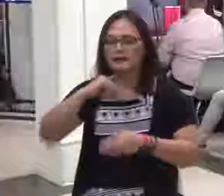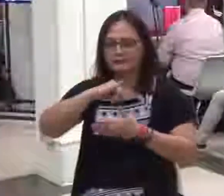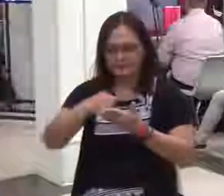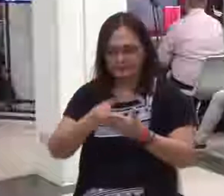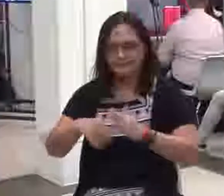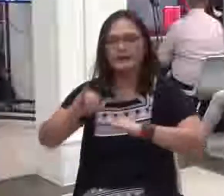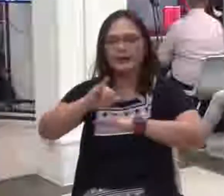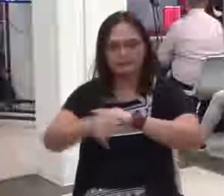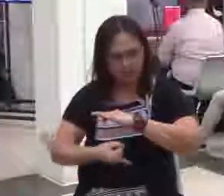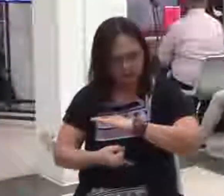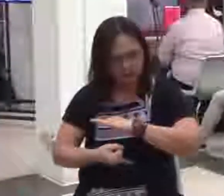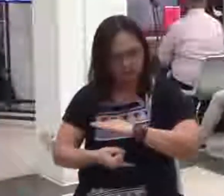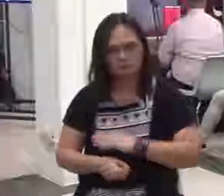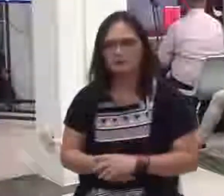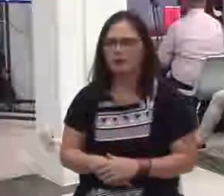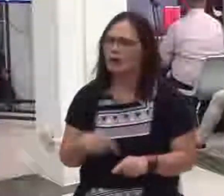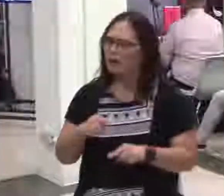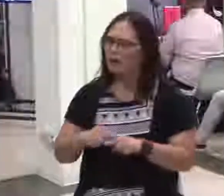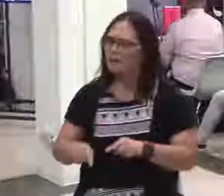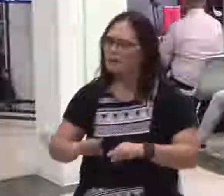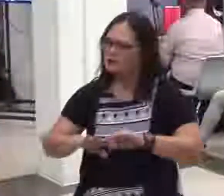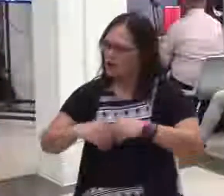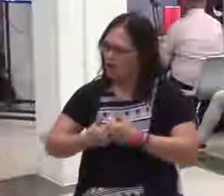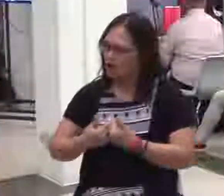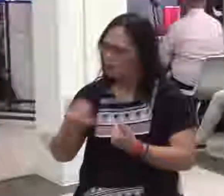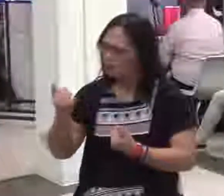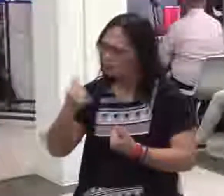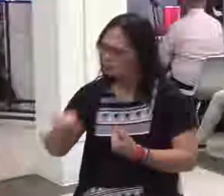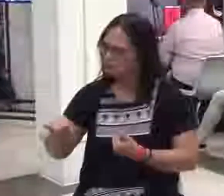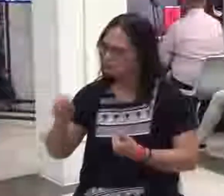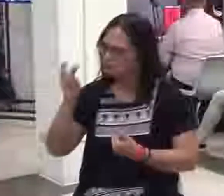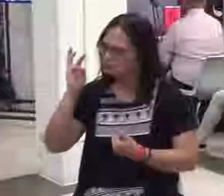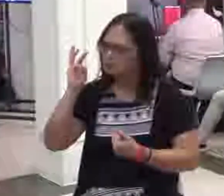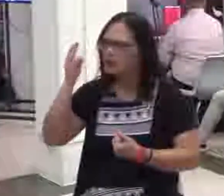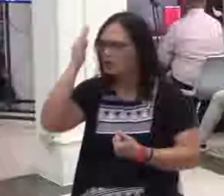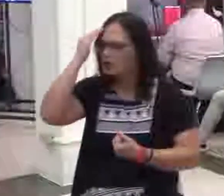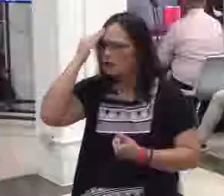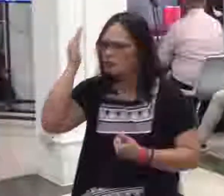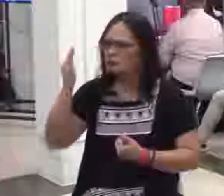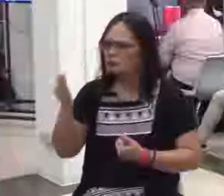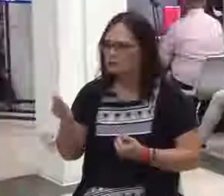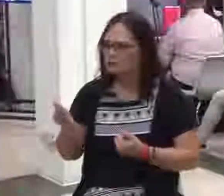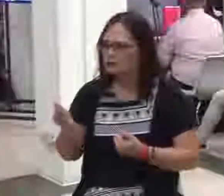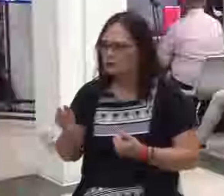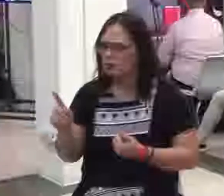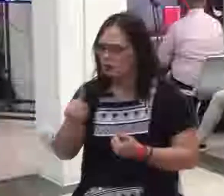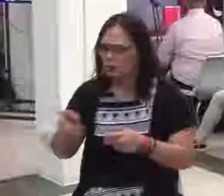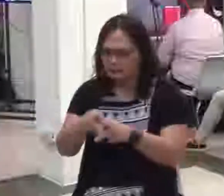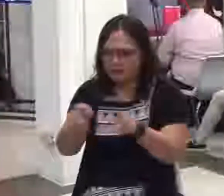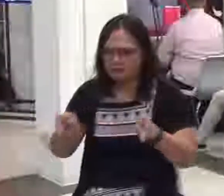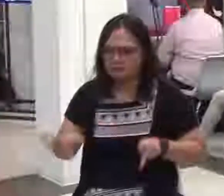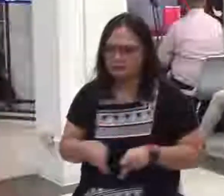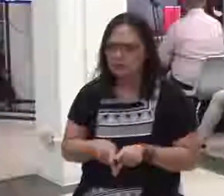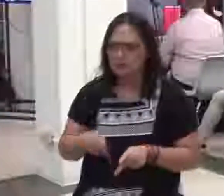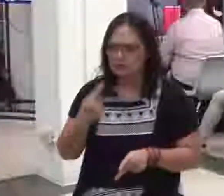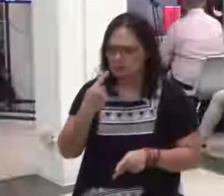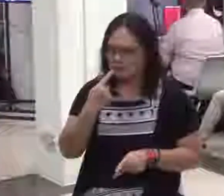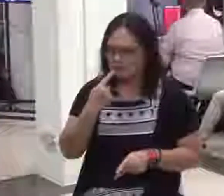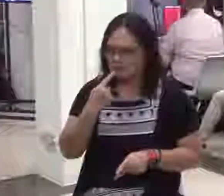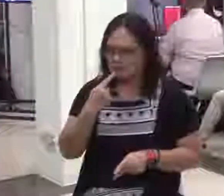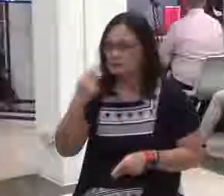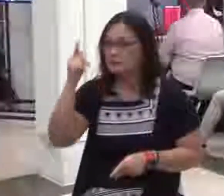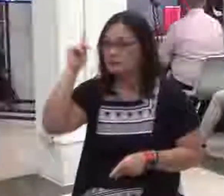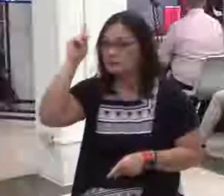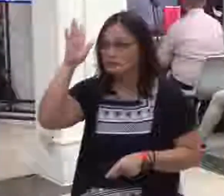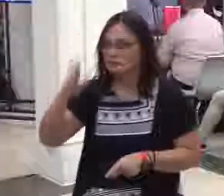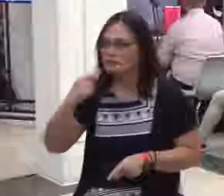Eh papano po natin malalaman yung mga lugar nila? Eh ilagyan nyo lang kung saan sila galing. Kung halimbawa galing sila sa ganitong